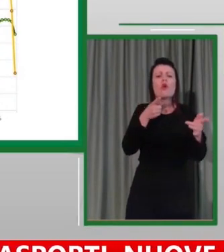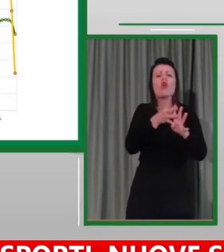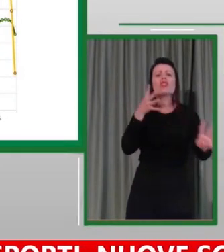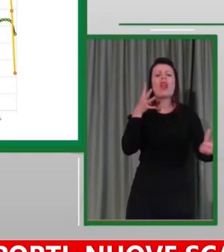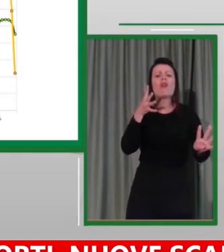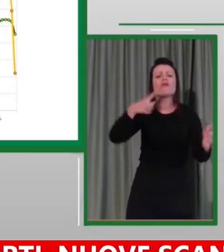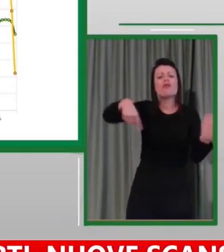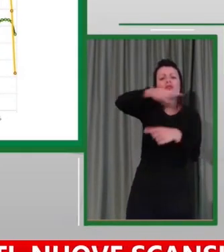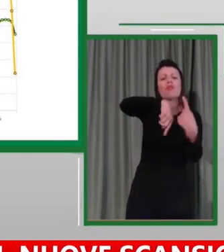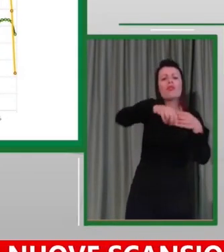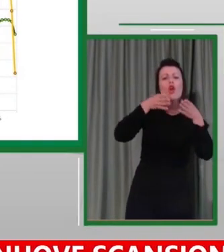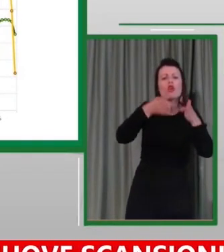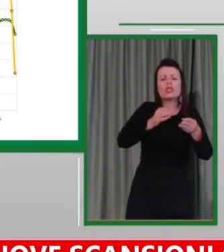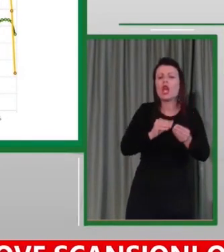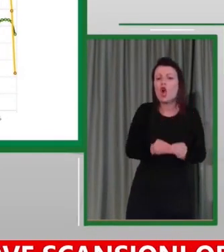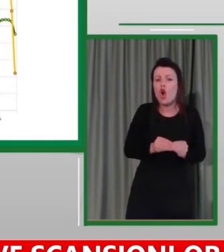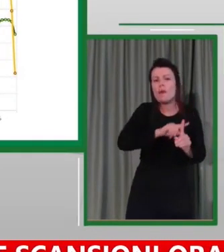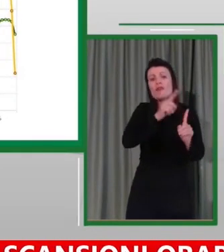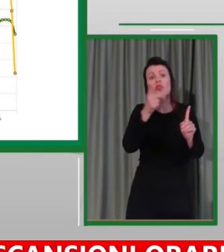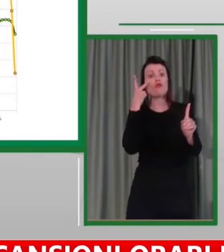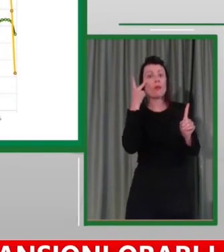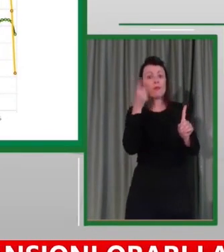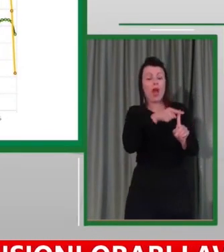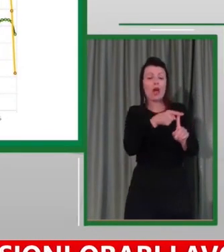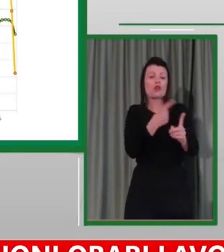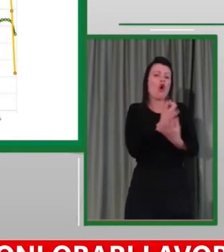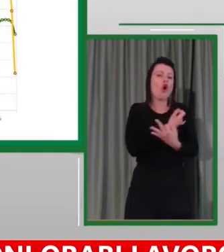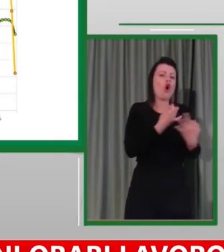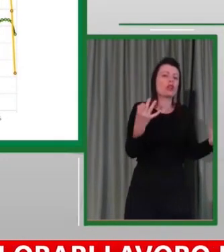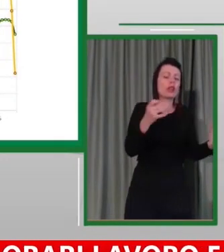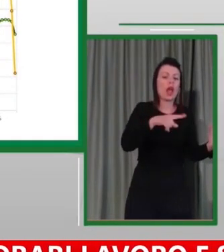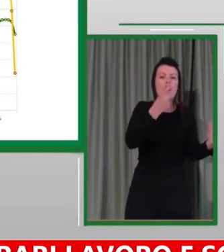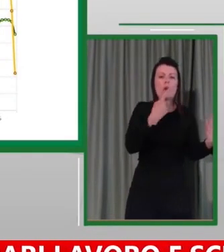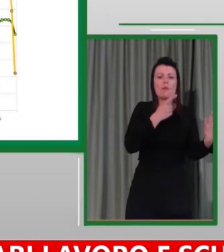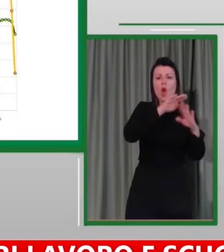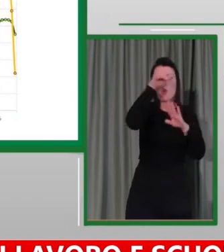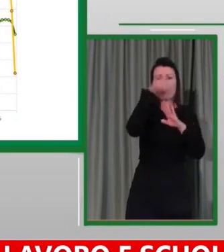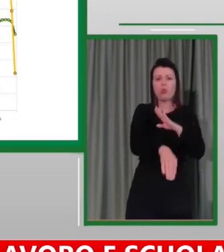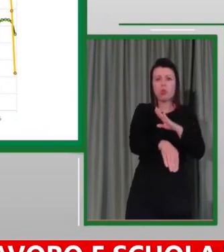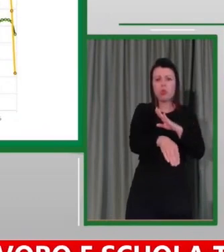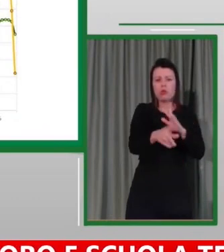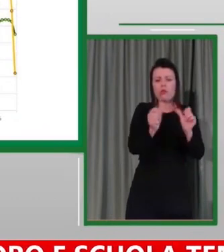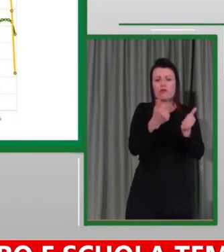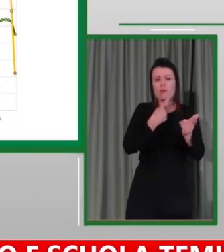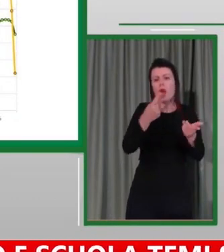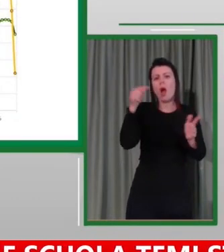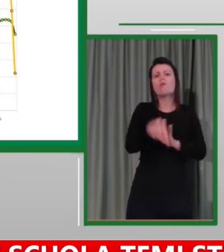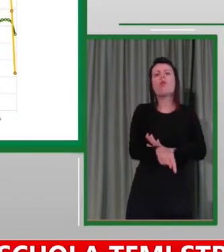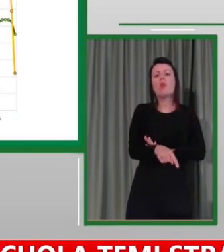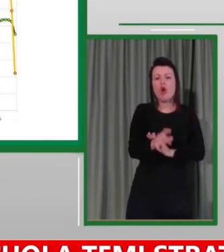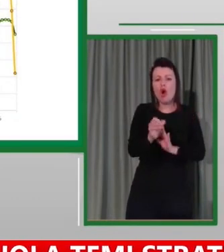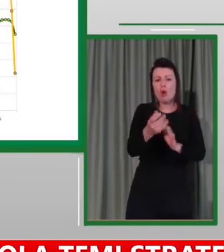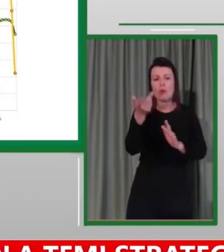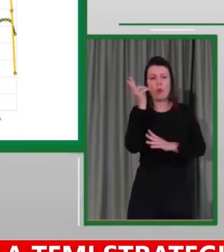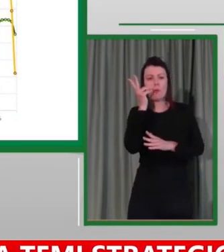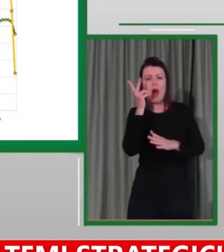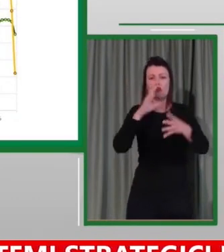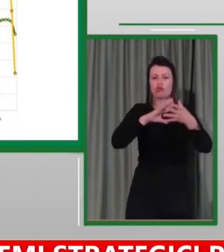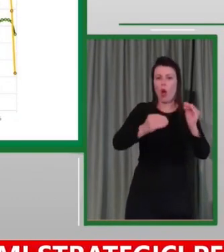sostanzialmente è un traffico ordinario, poi c'è un buco che si distende per tutto il mese di marzo e di aprile